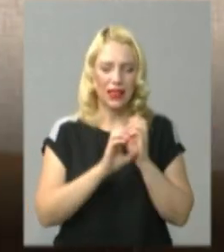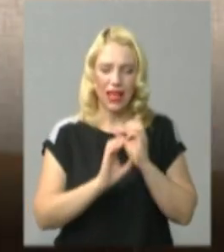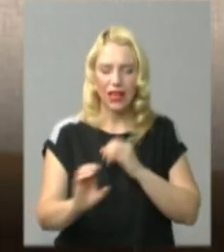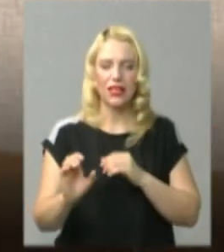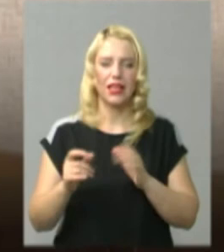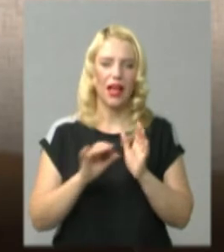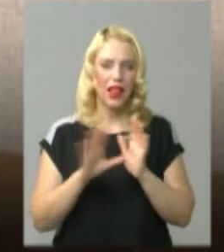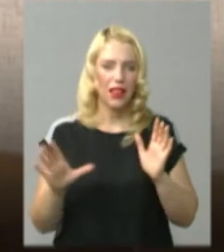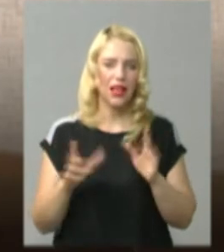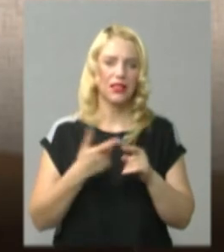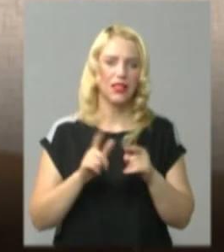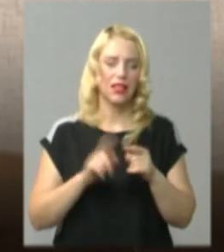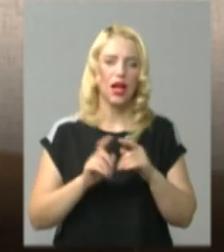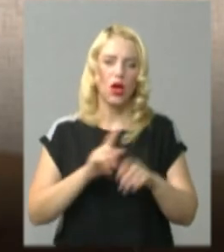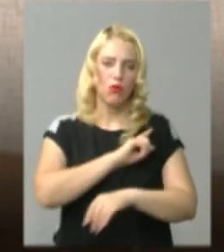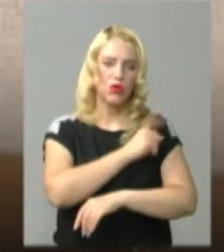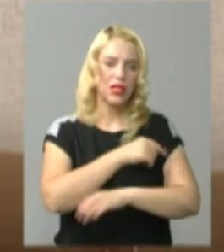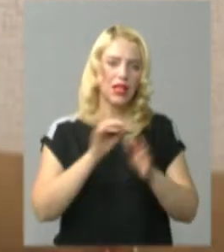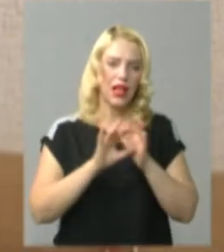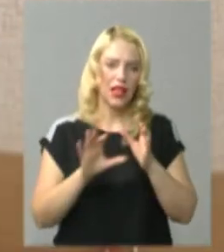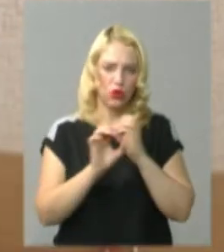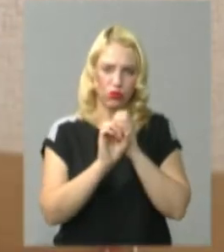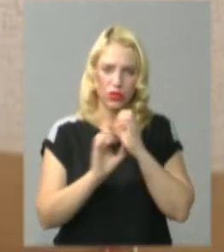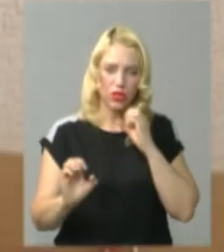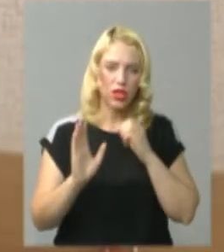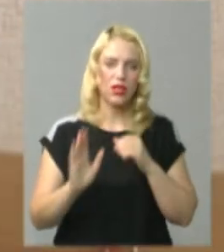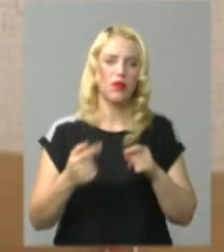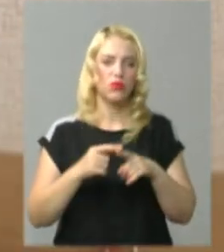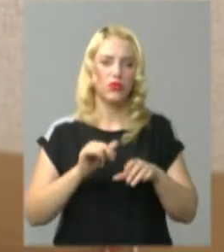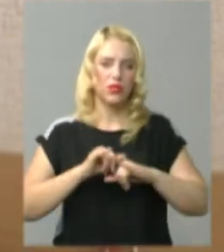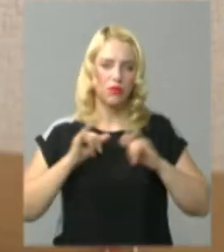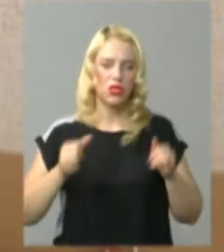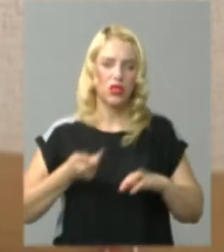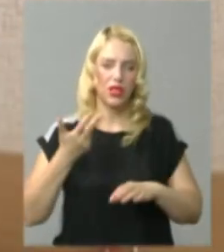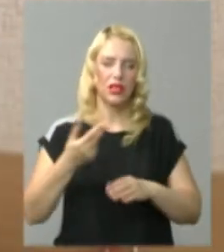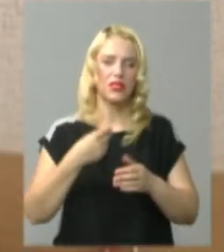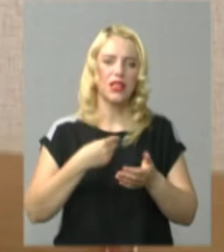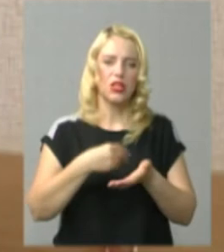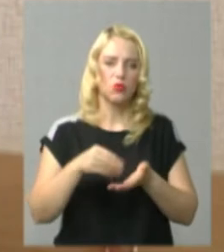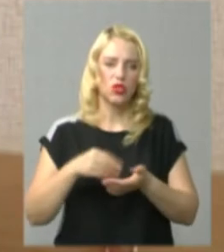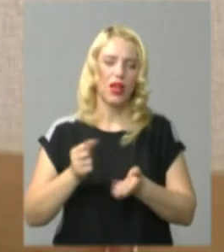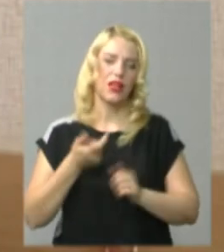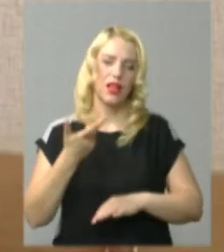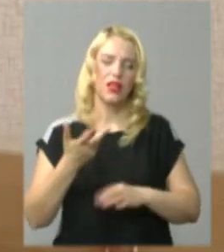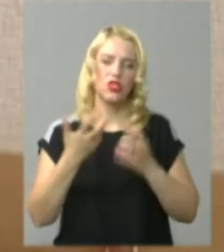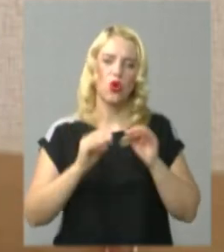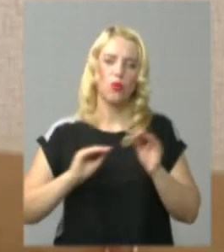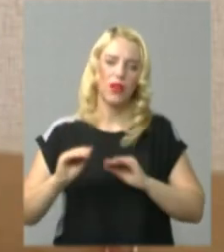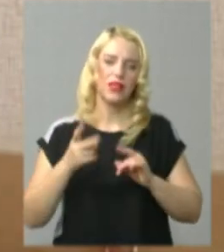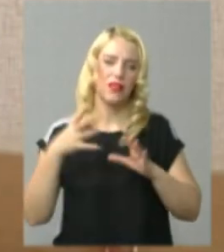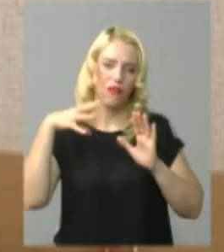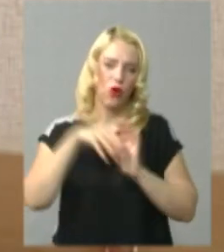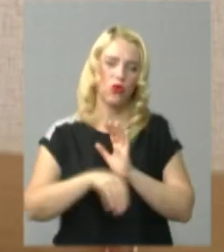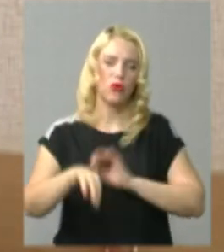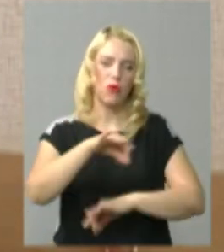посилене електропостачання, ми збільшуємо кількість споживачів, кількість обладнання, все це враховано в проєкті.